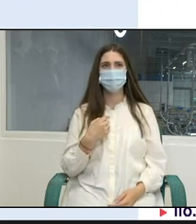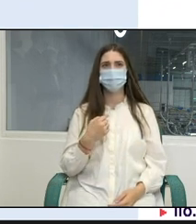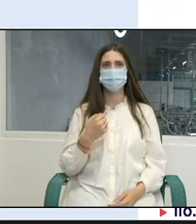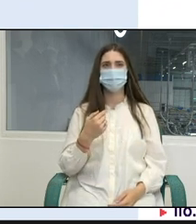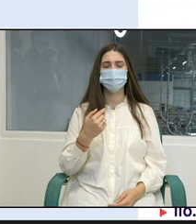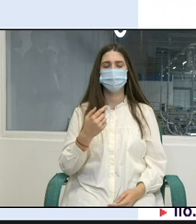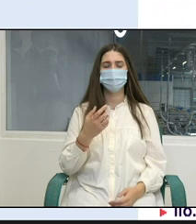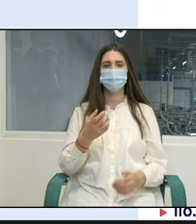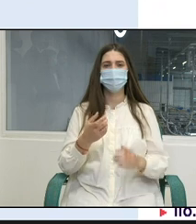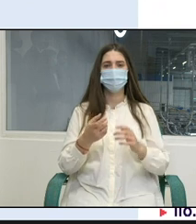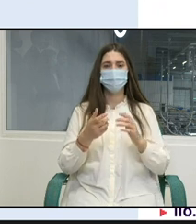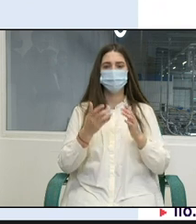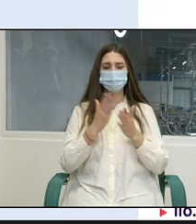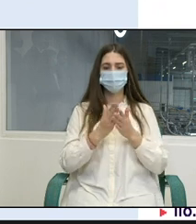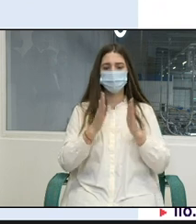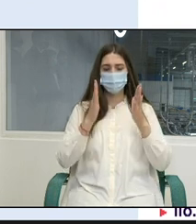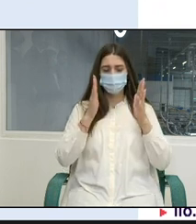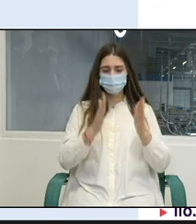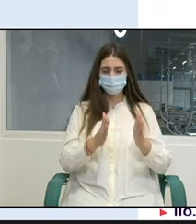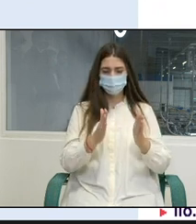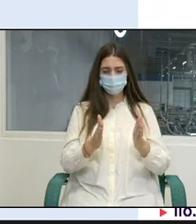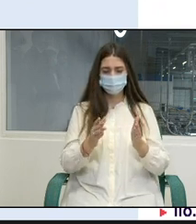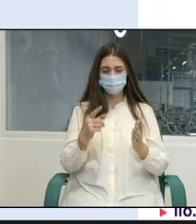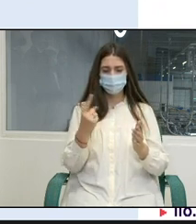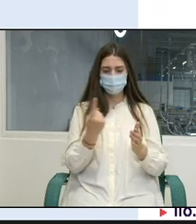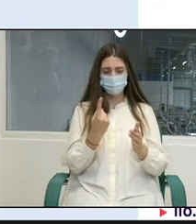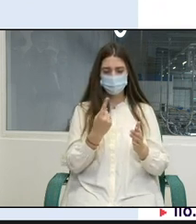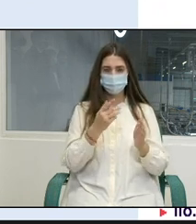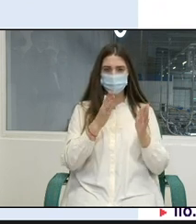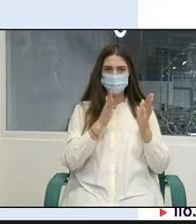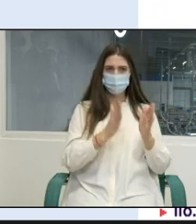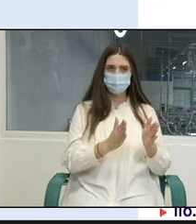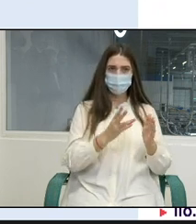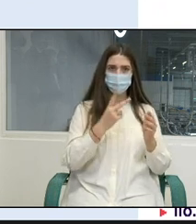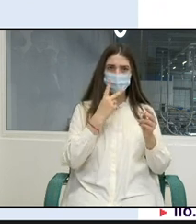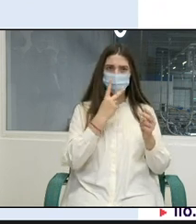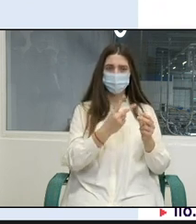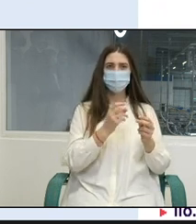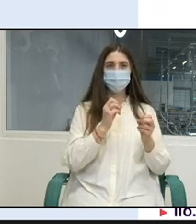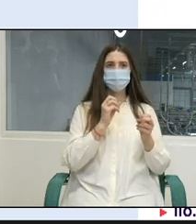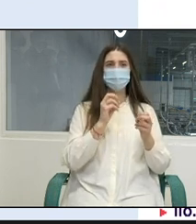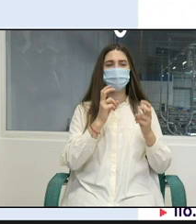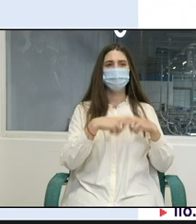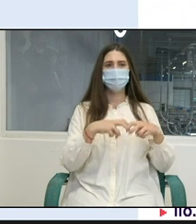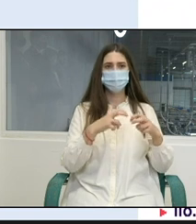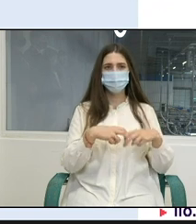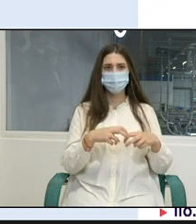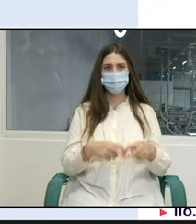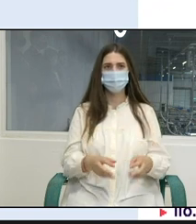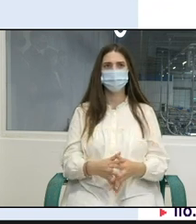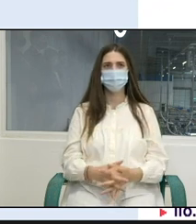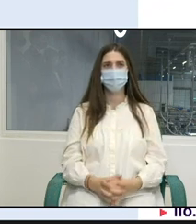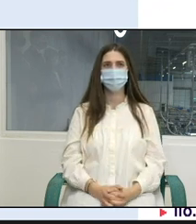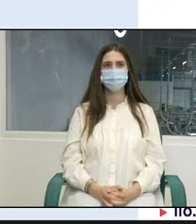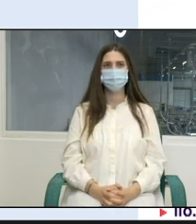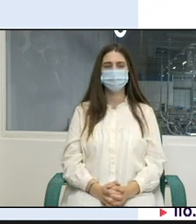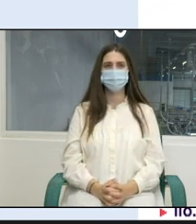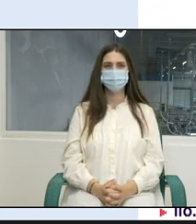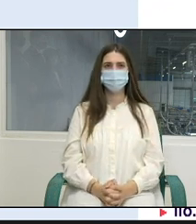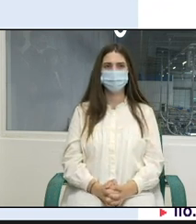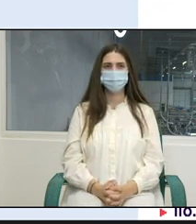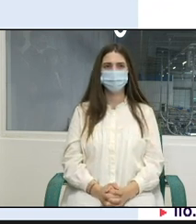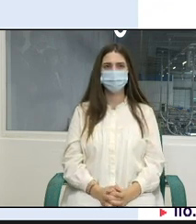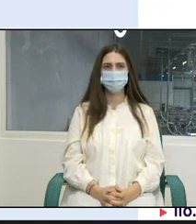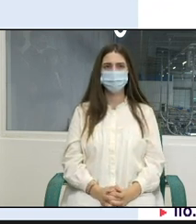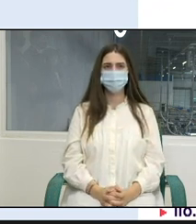focusați. Cred că întotdeauna este mai bine, în special pentru o țară relativ mică, cum este Republica Moldova, unde, trebuie să recunoaștem,